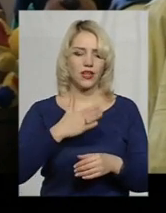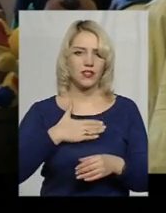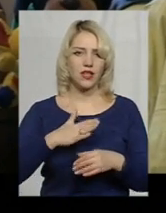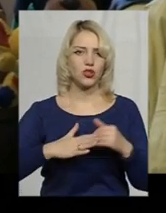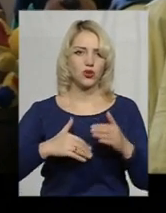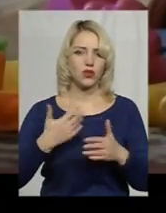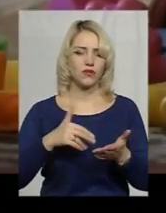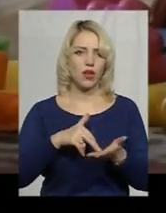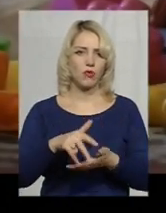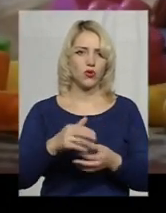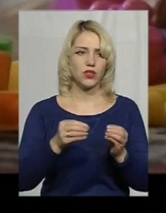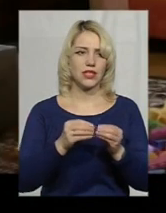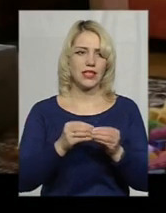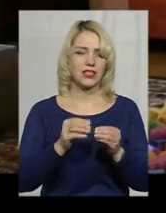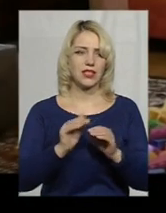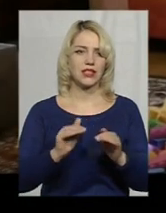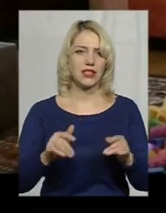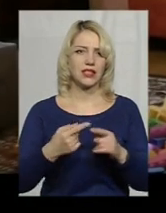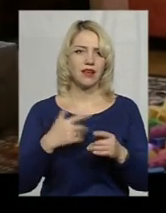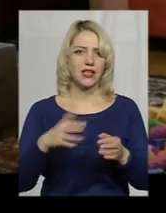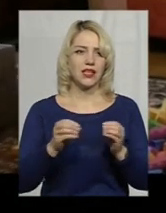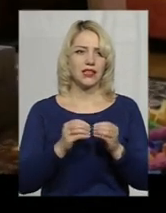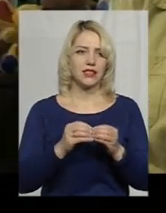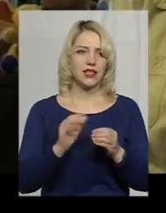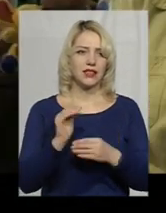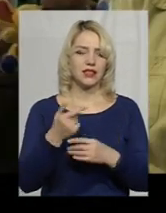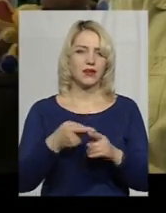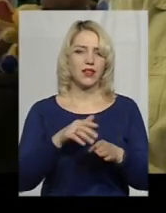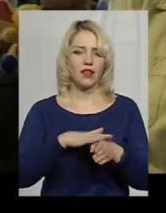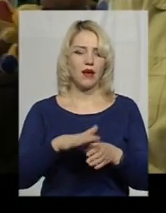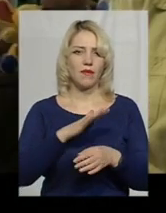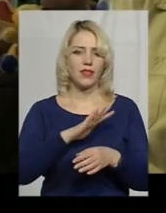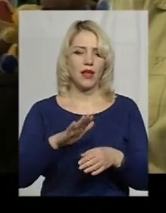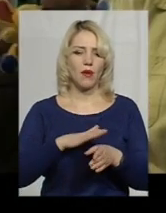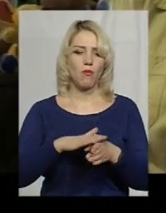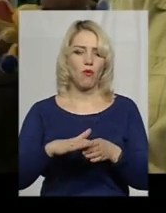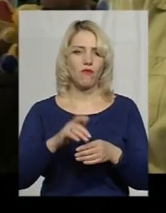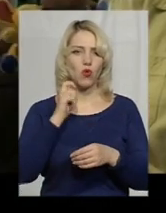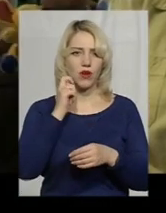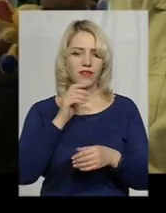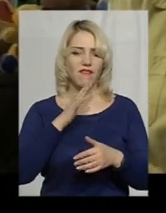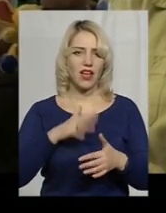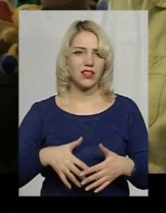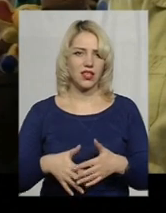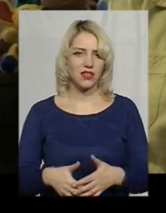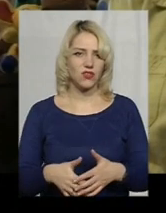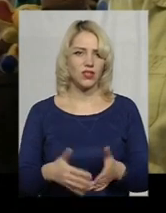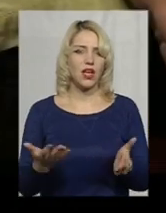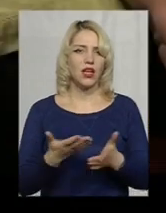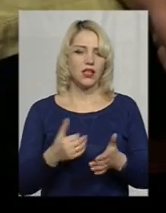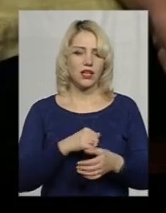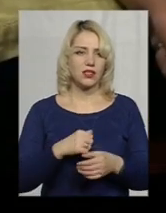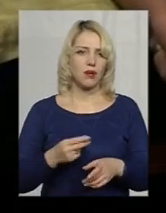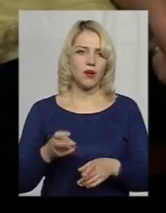вже десятеро дітей. це десята собі. У нас була неповнолітня вагітна дівчина, яка сама